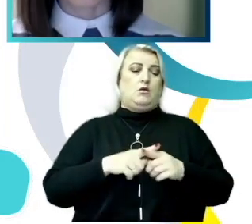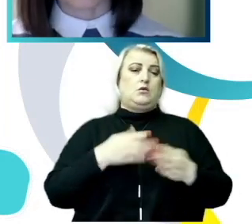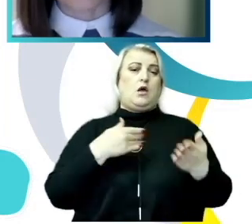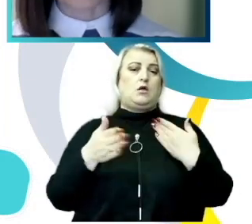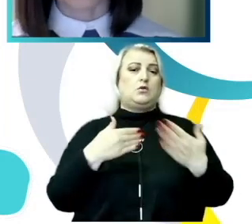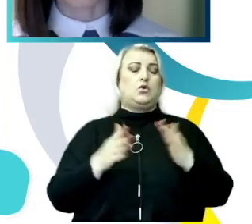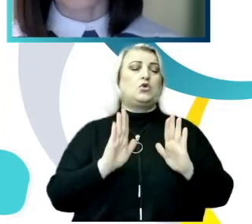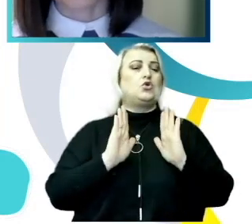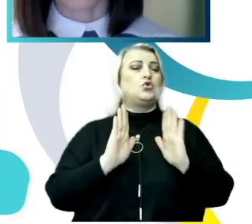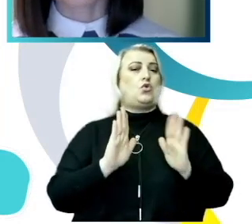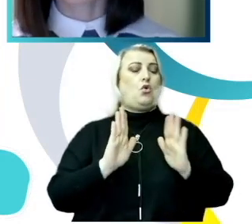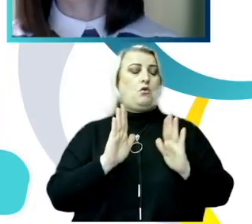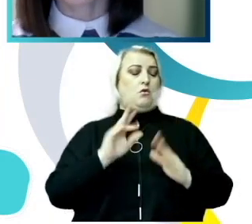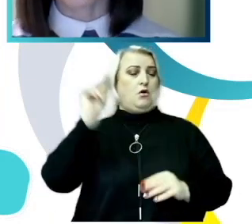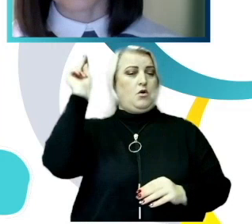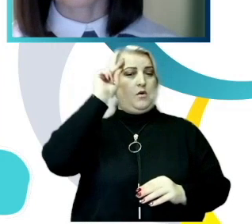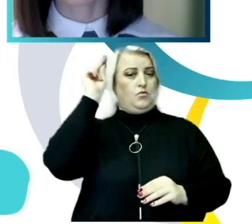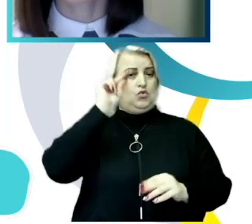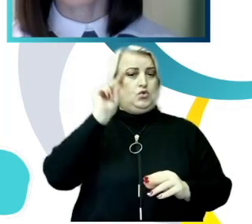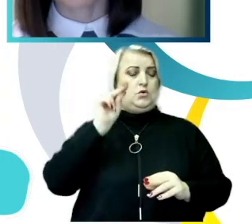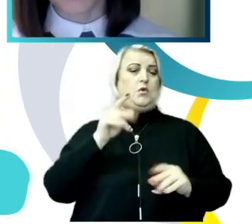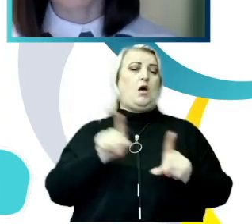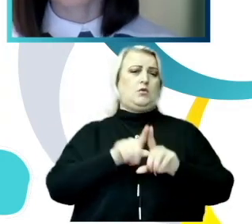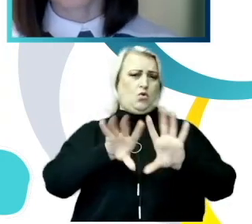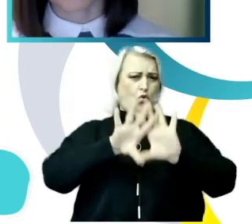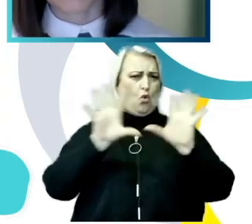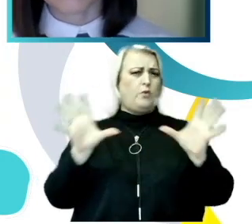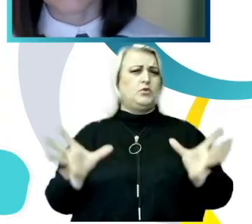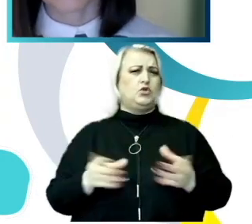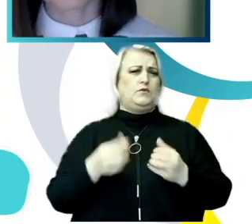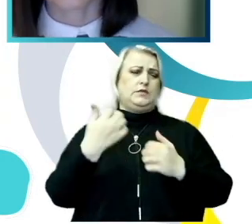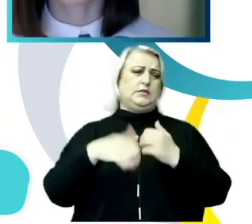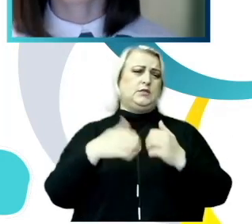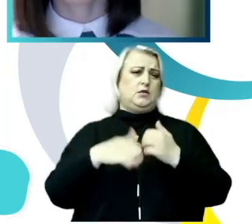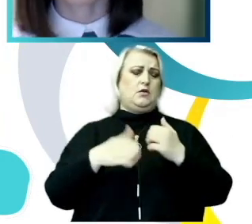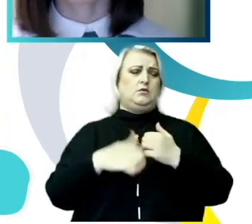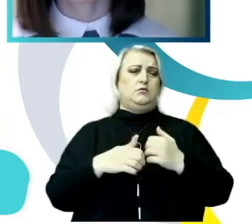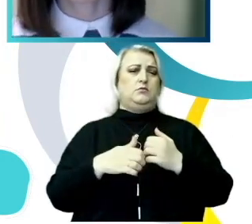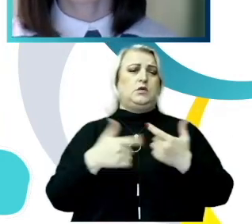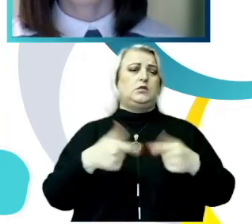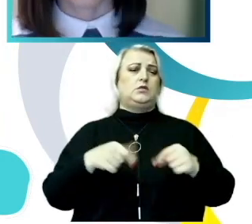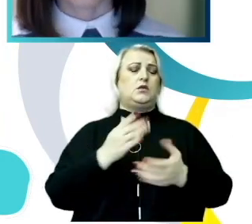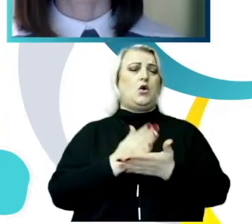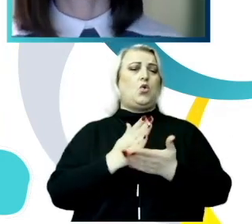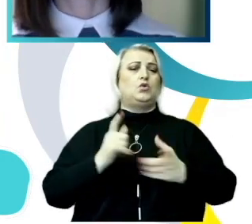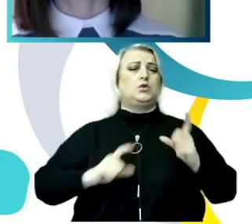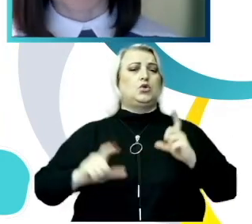doar la sistemul educațional, dar în general în mediul, proximitatea în care se află studenții.